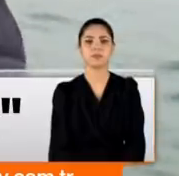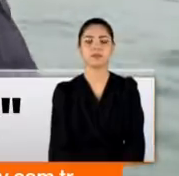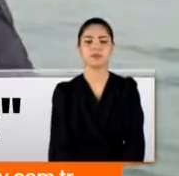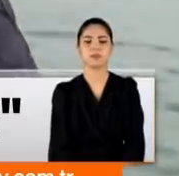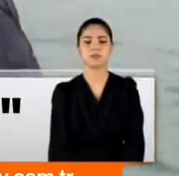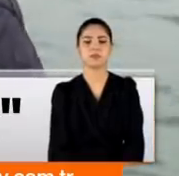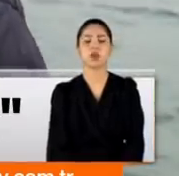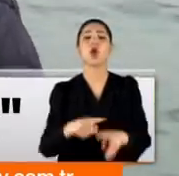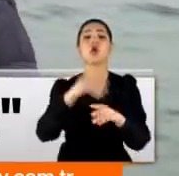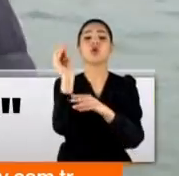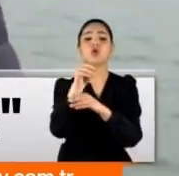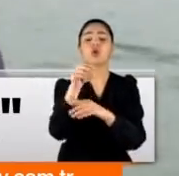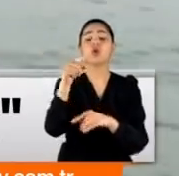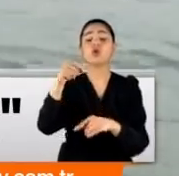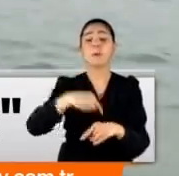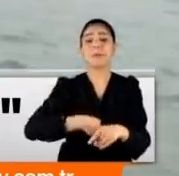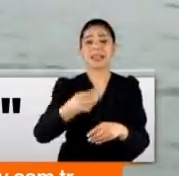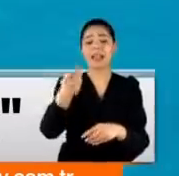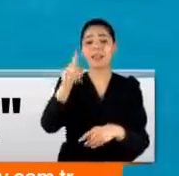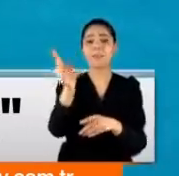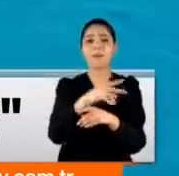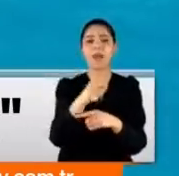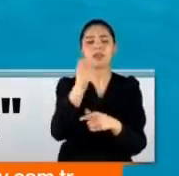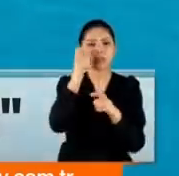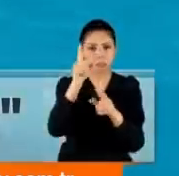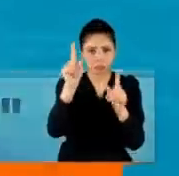Yunus'un midesindeki balığa göz dikmek abesle iştigaldir.